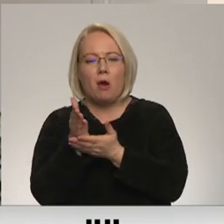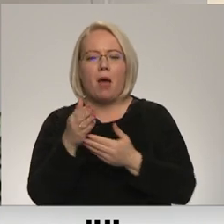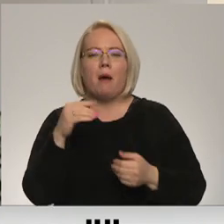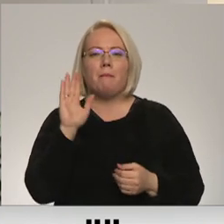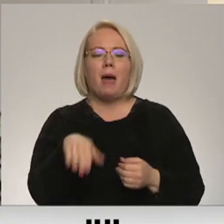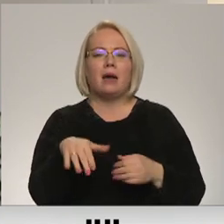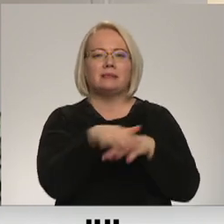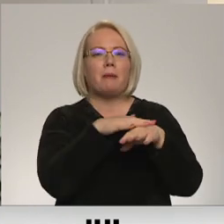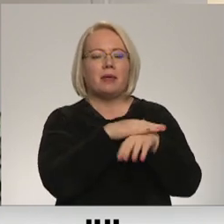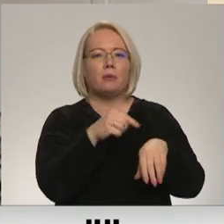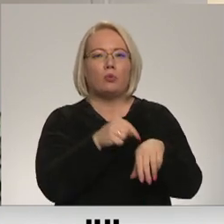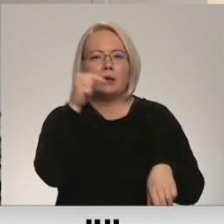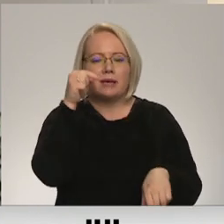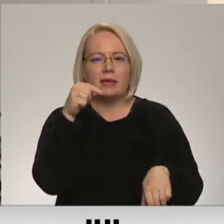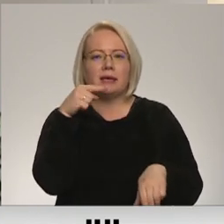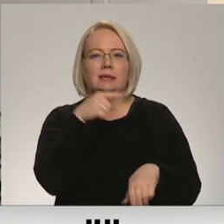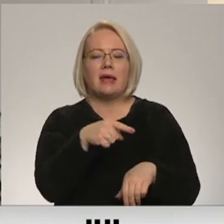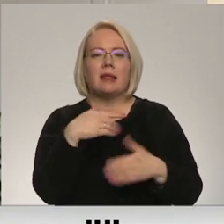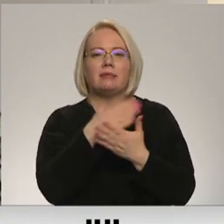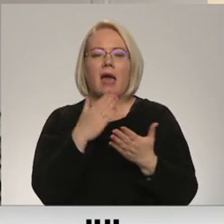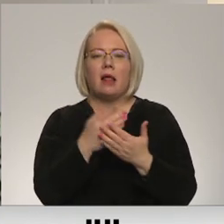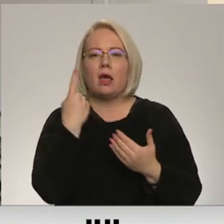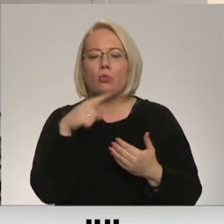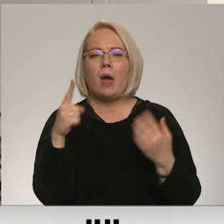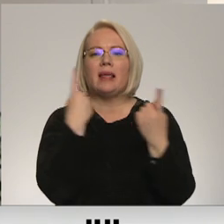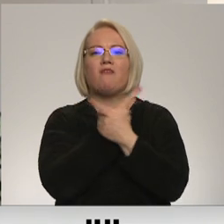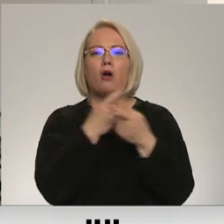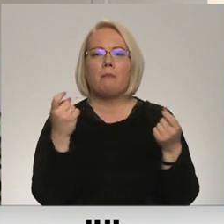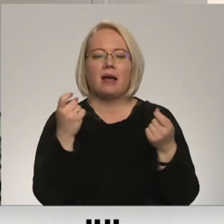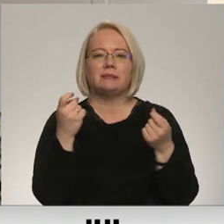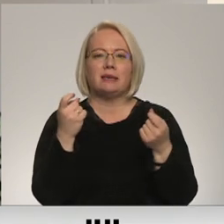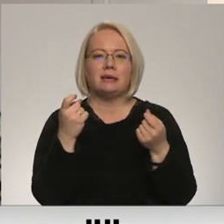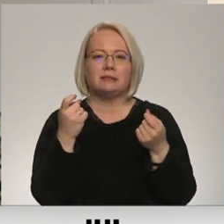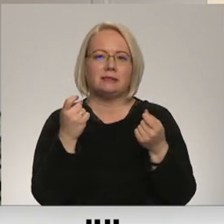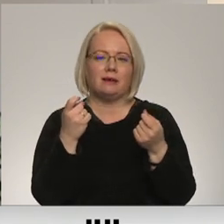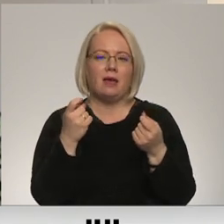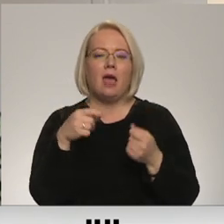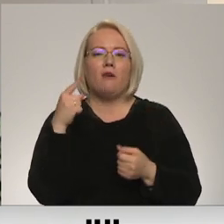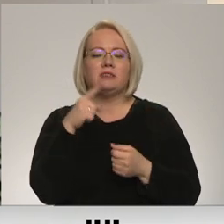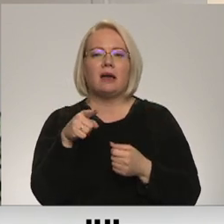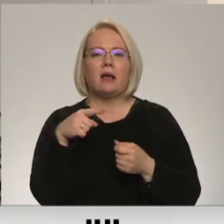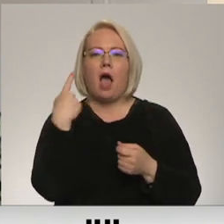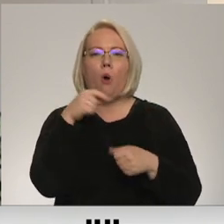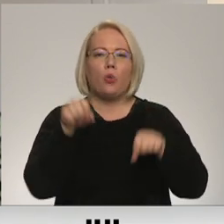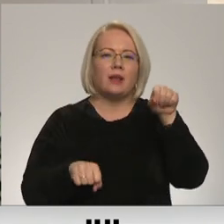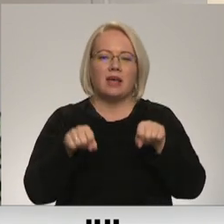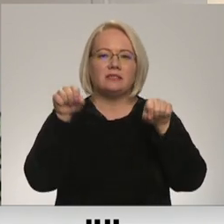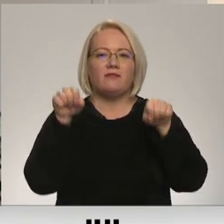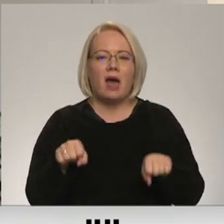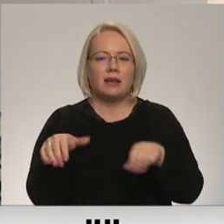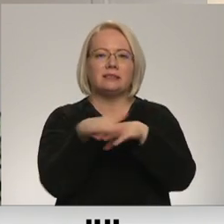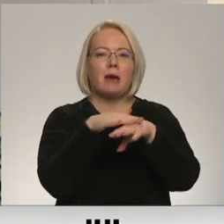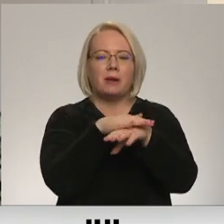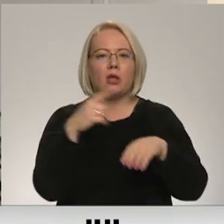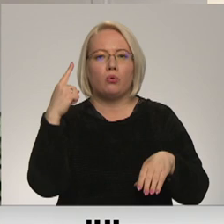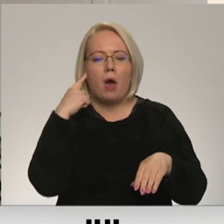Krievijā ir daļa no informācijas operācijas. Autoritārajos režīmos bieži vien sabiedrības, domas aptājos, ir